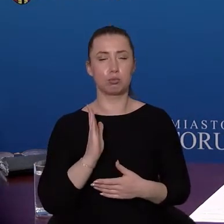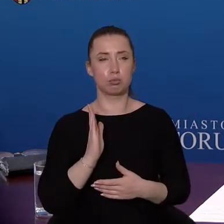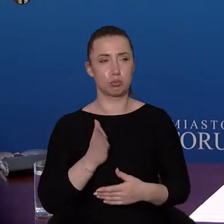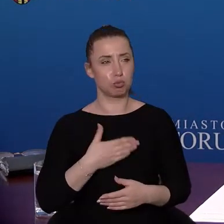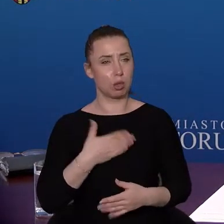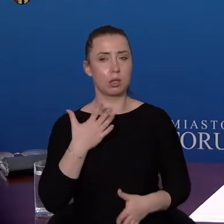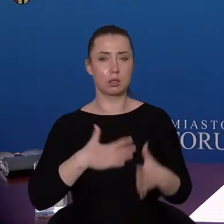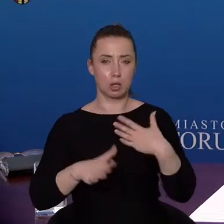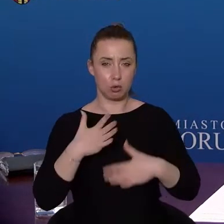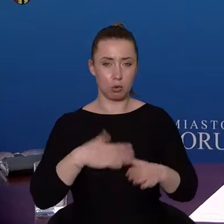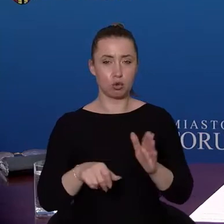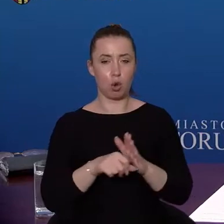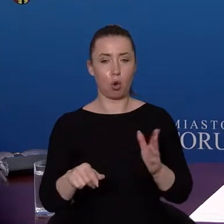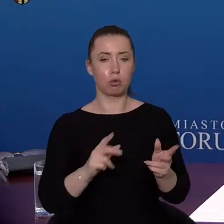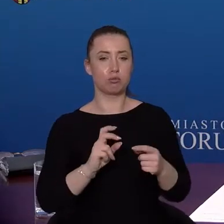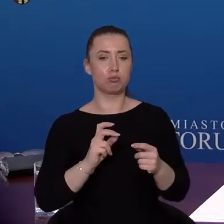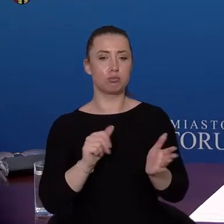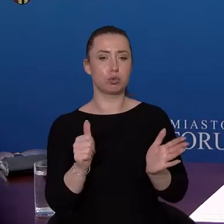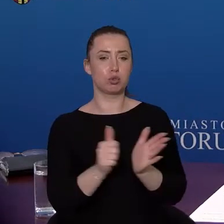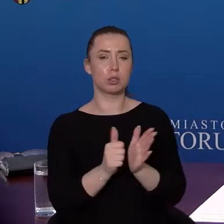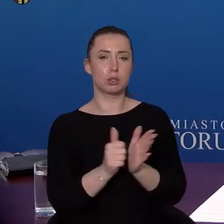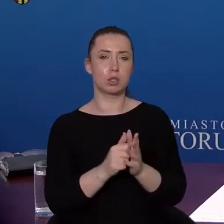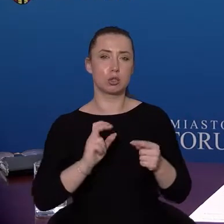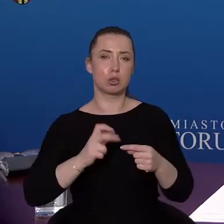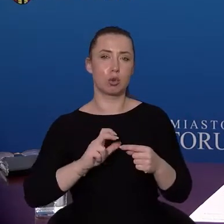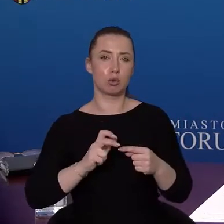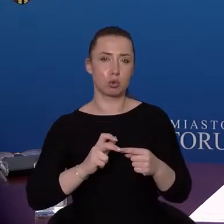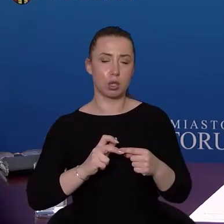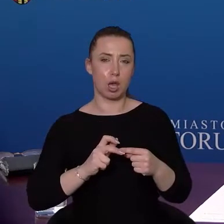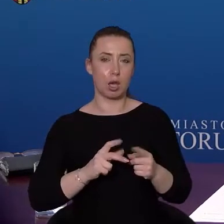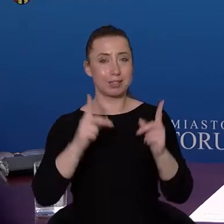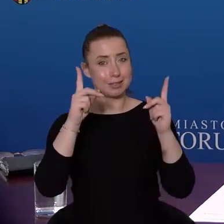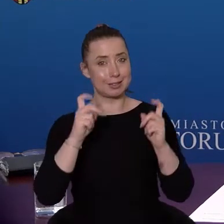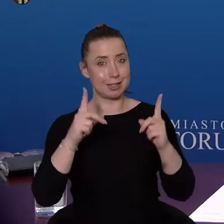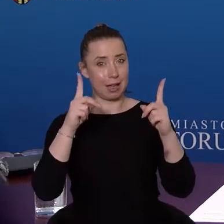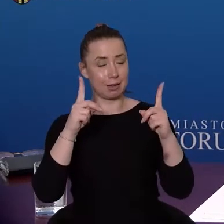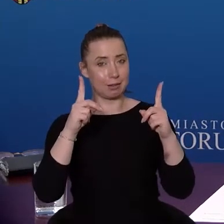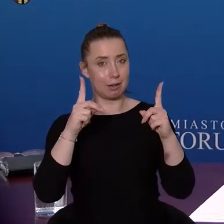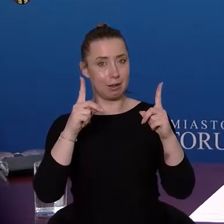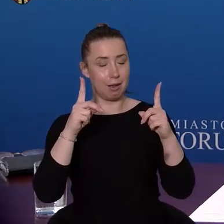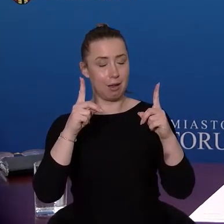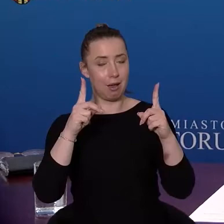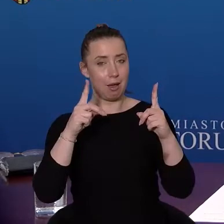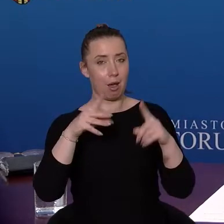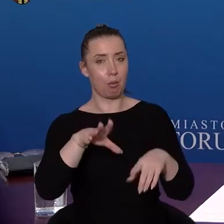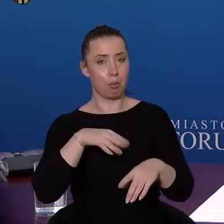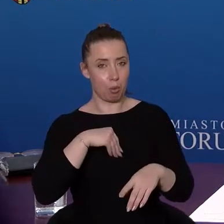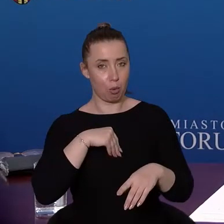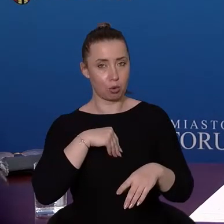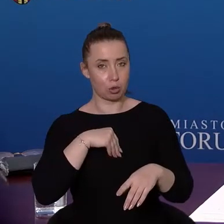że od 16 grudnia, a więc pojutrze, startuje możliwość szczepień